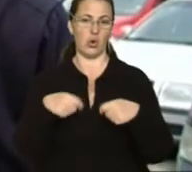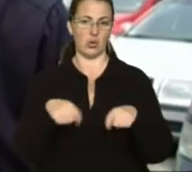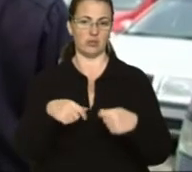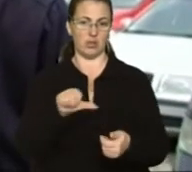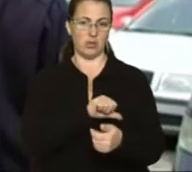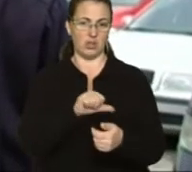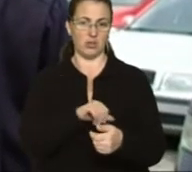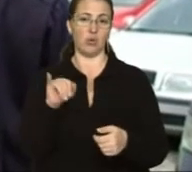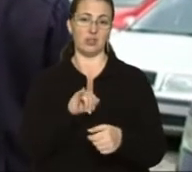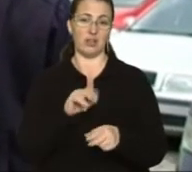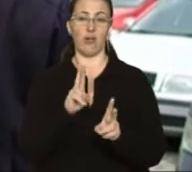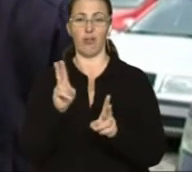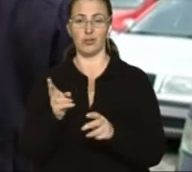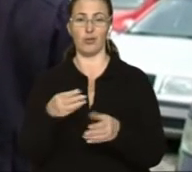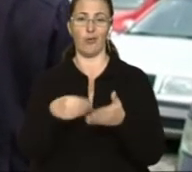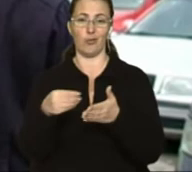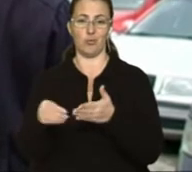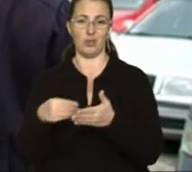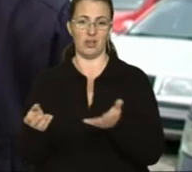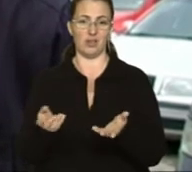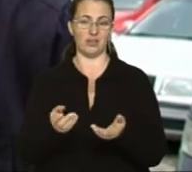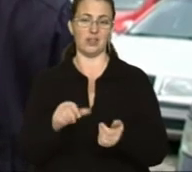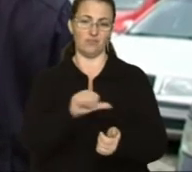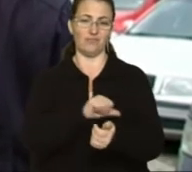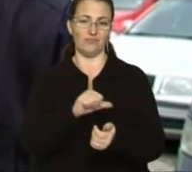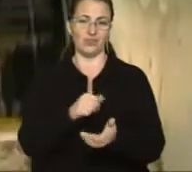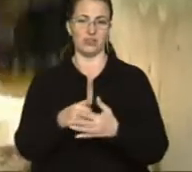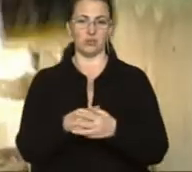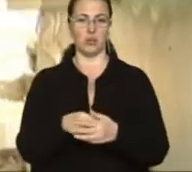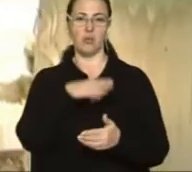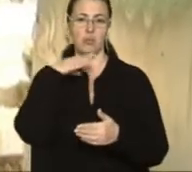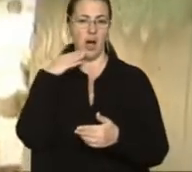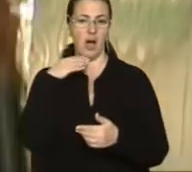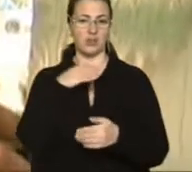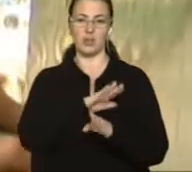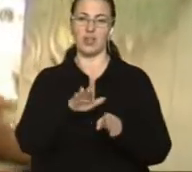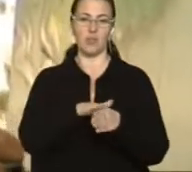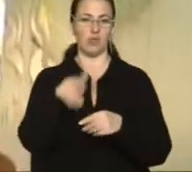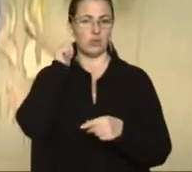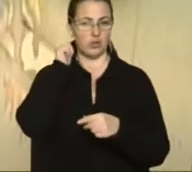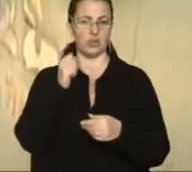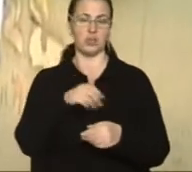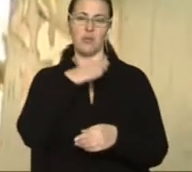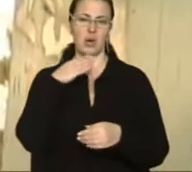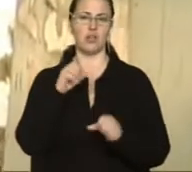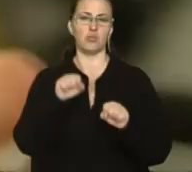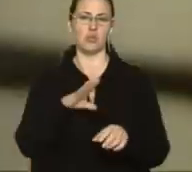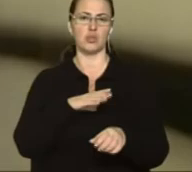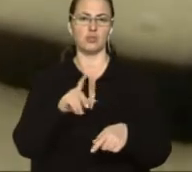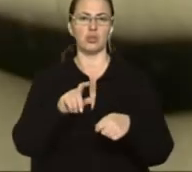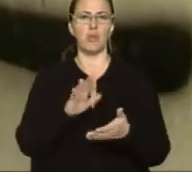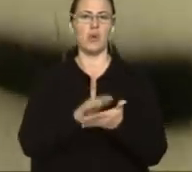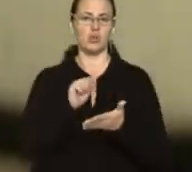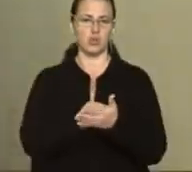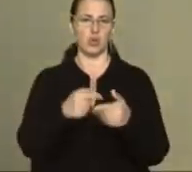званих клієнтів, наркозалежних особин. Серед таких є багато неповнолітні. Це максимально може бути пошкодження майна, але в основному